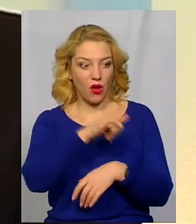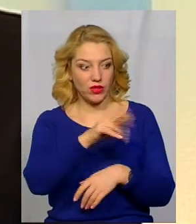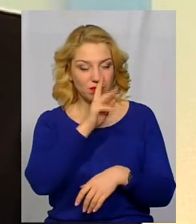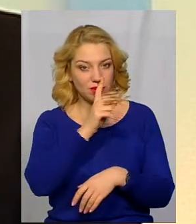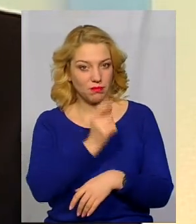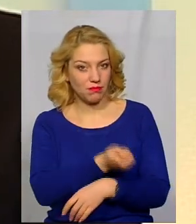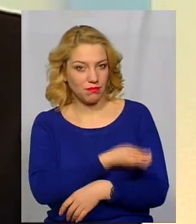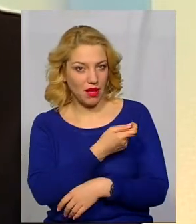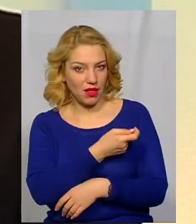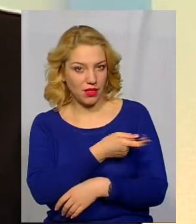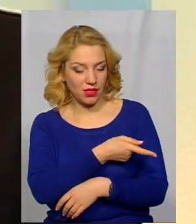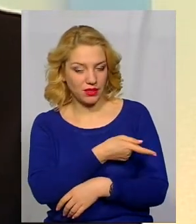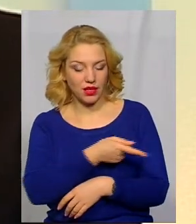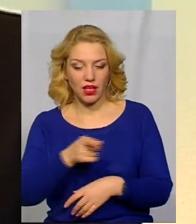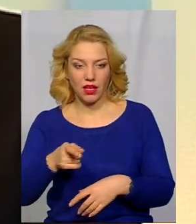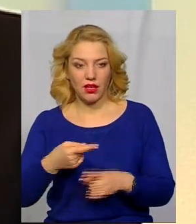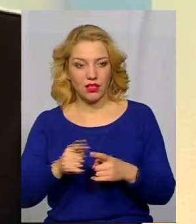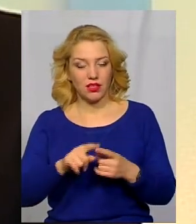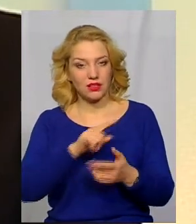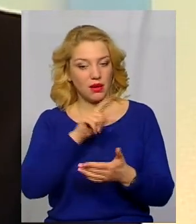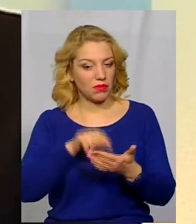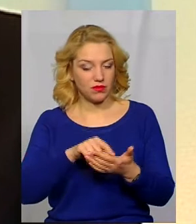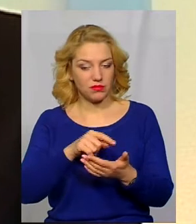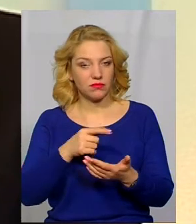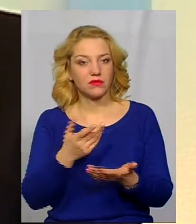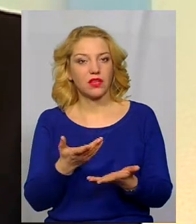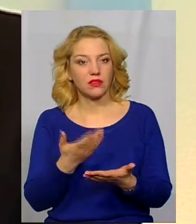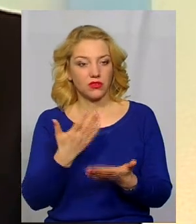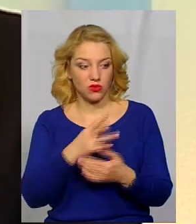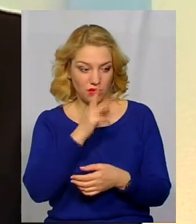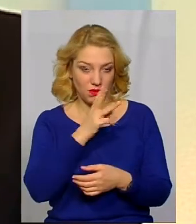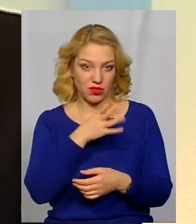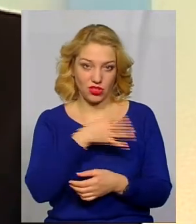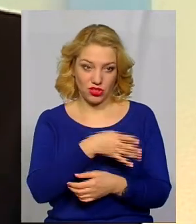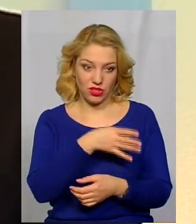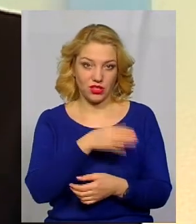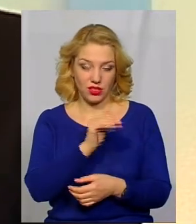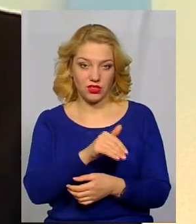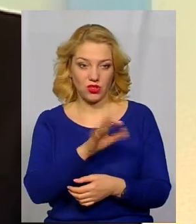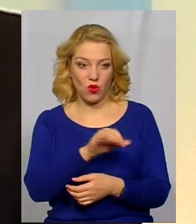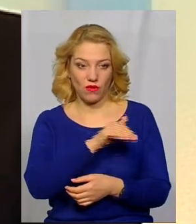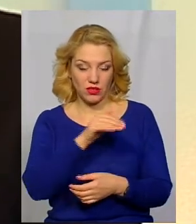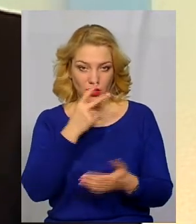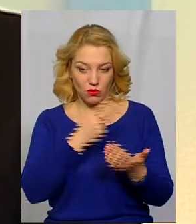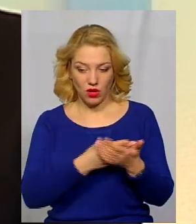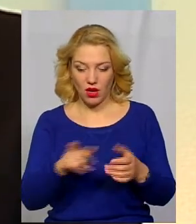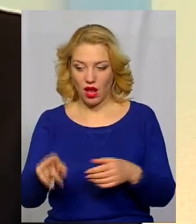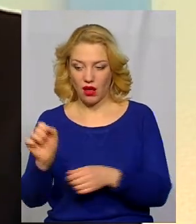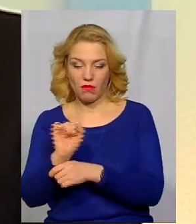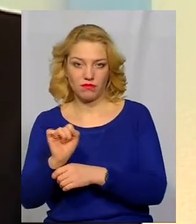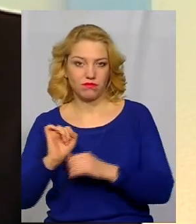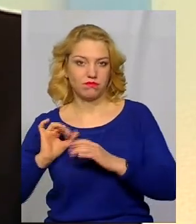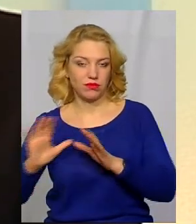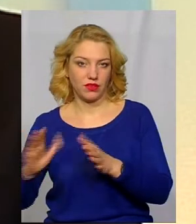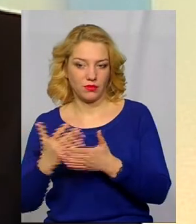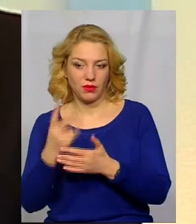не дозволяє на ній їздити, то це ще велике запитання, якщо ти маєш зарплату там 4 тисячі гривень офіційно показуєш, а ти їздиш на машині, яка